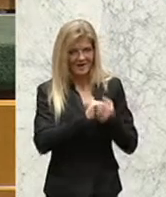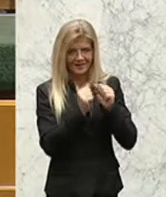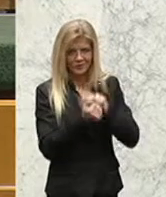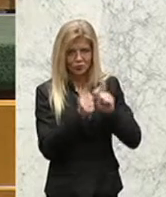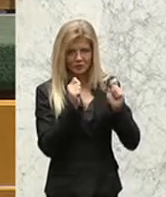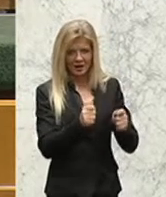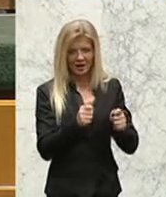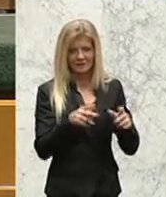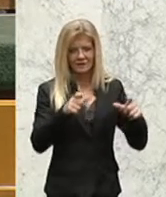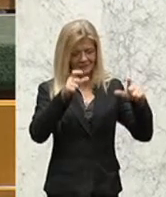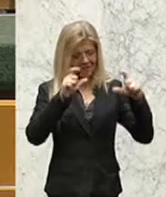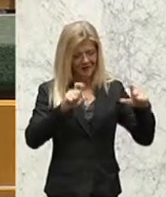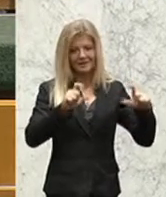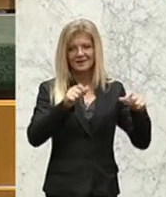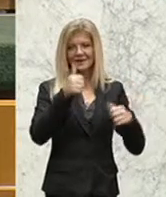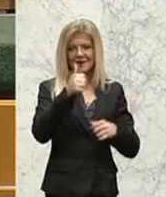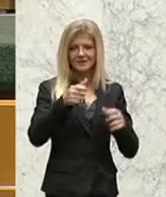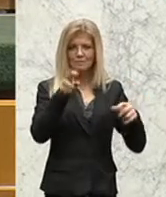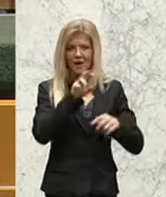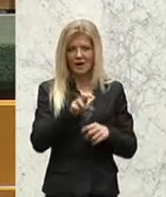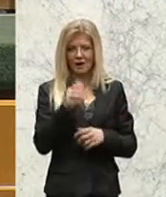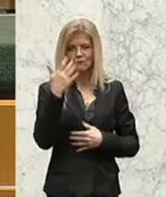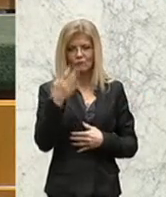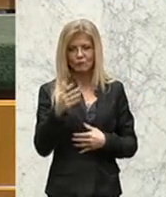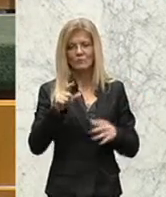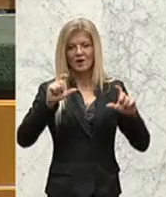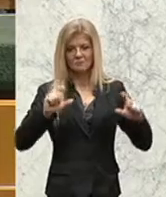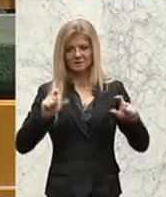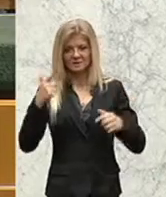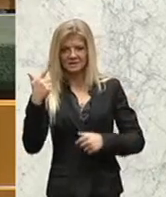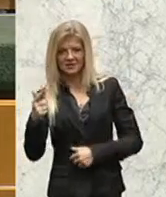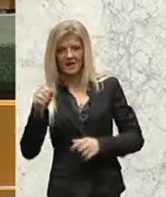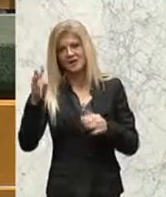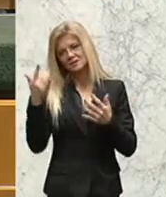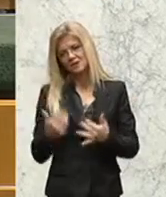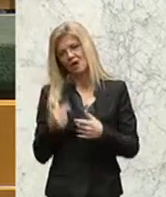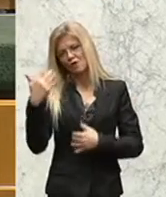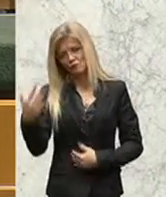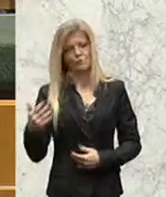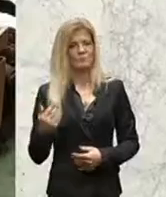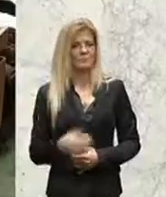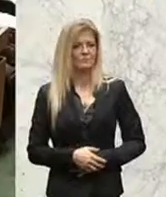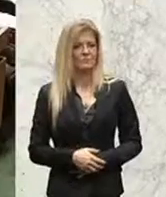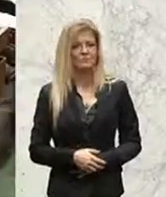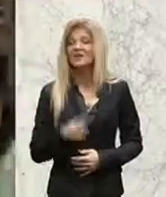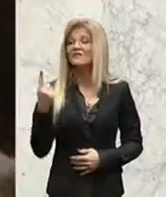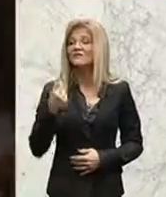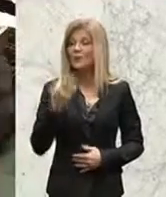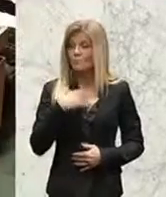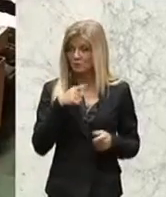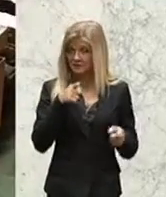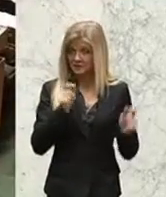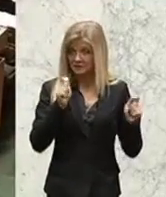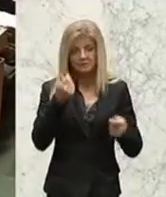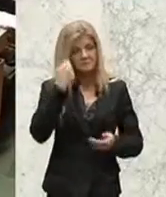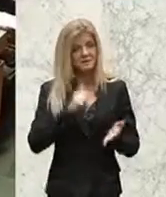Paragraf 5, Absatz 2, Ziffer 5 eingebracht. Suche jene Damen und Herren, die für diesen Antrag sind, um ein